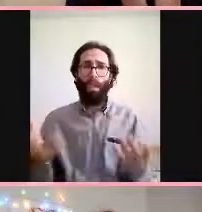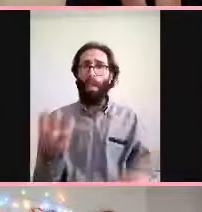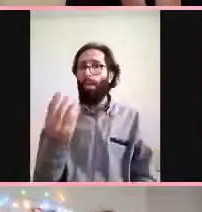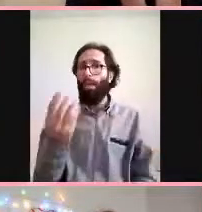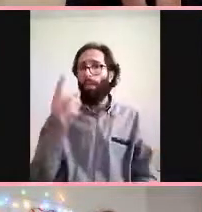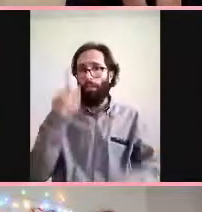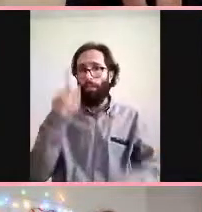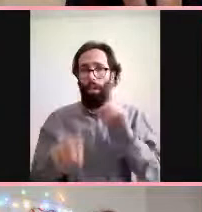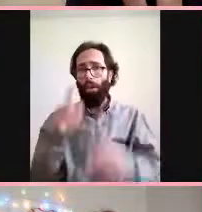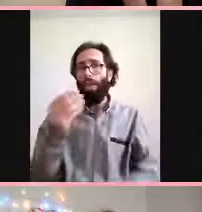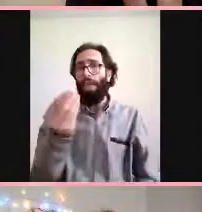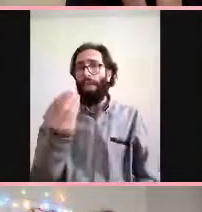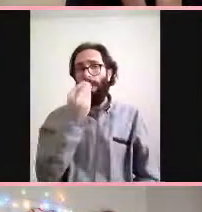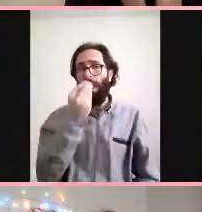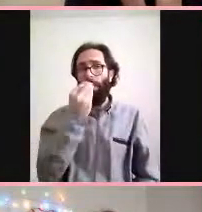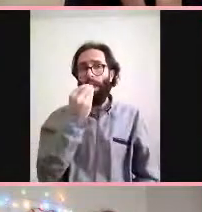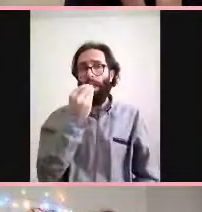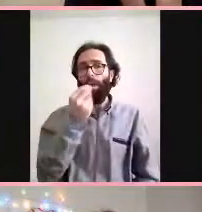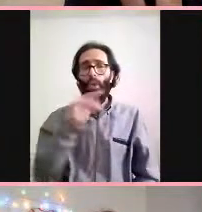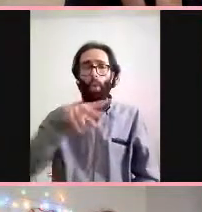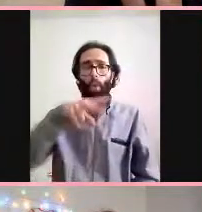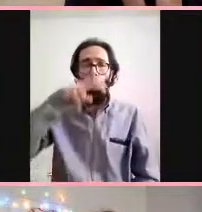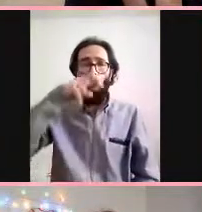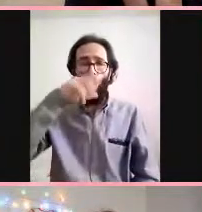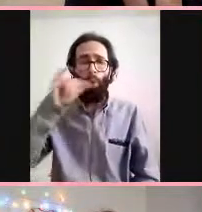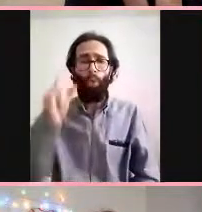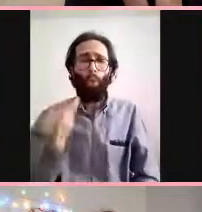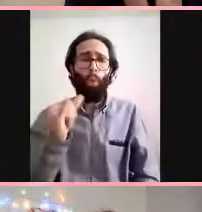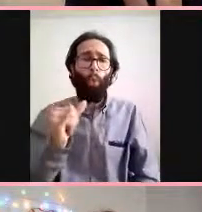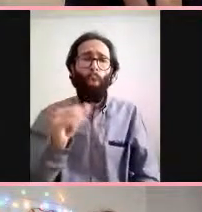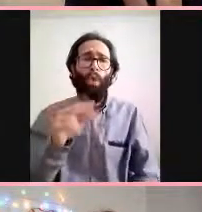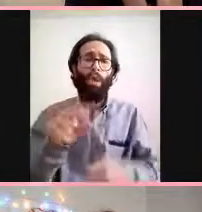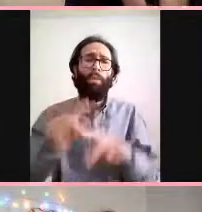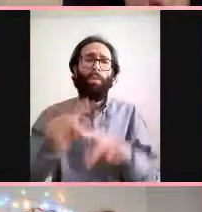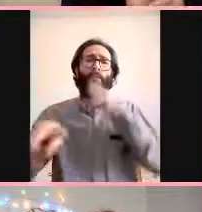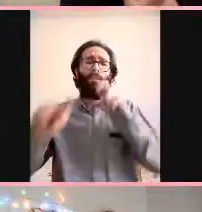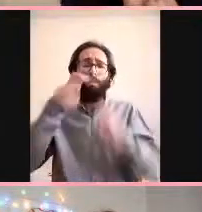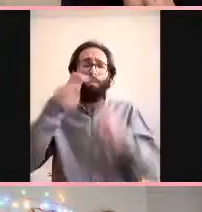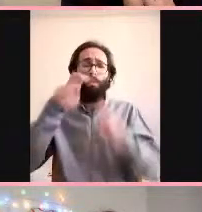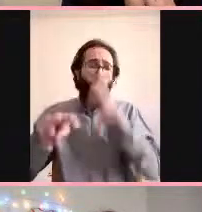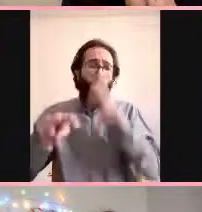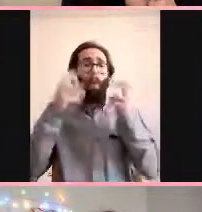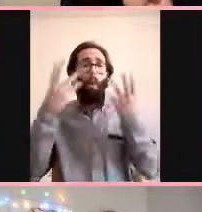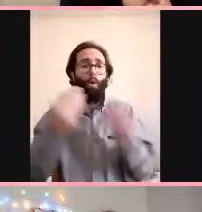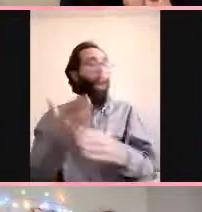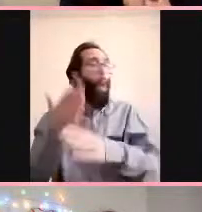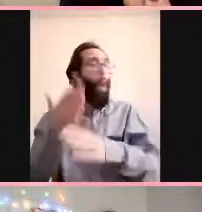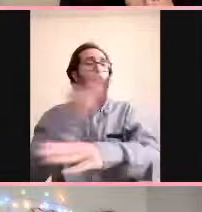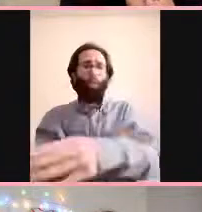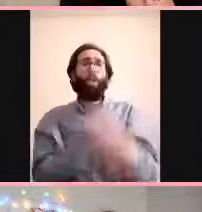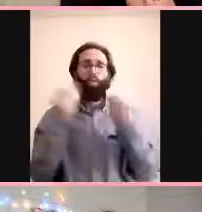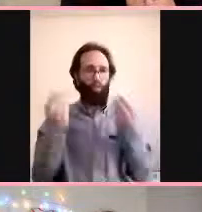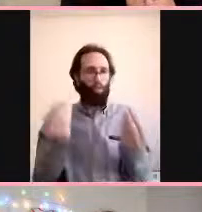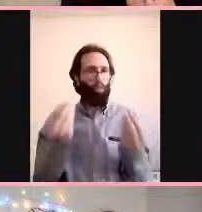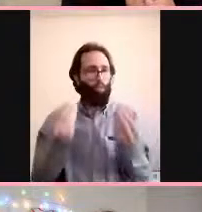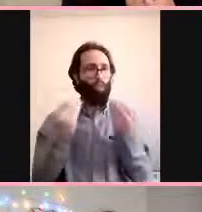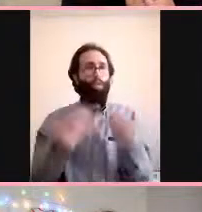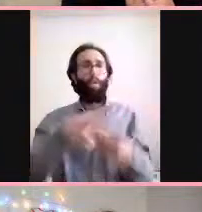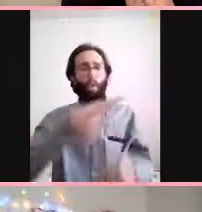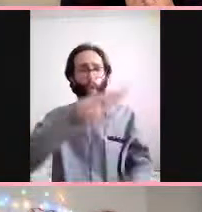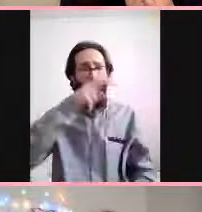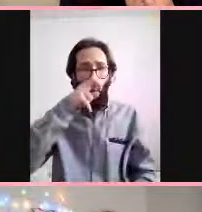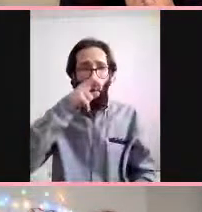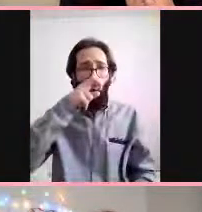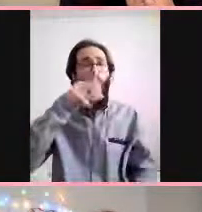söylemeyi unuttum. Ona parosmia deniyor. Daha önce güzel gelen bir şeyin kokusunun artık kötü gelmeye başlaması. O